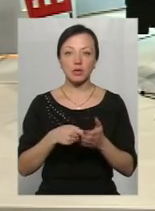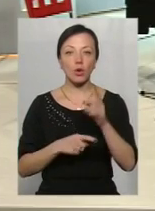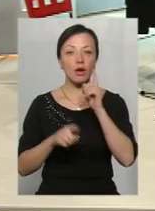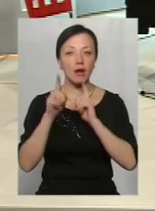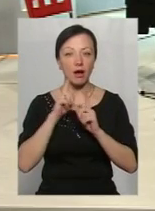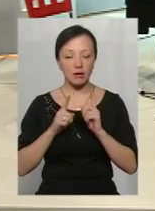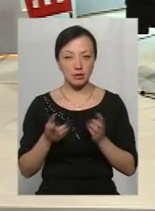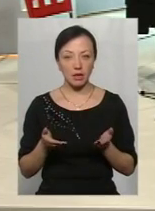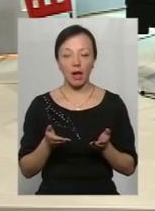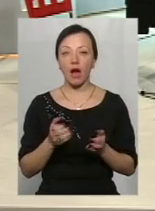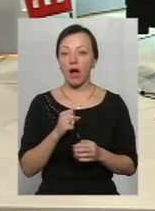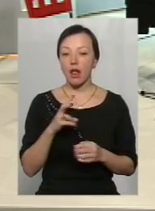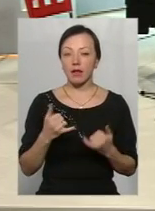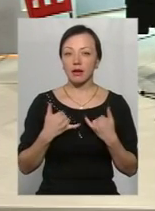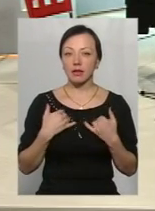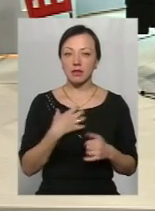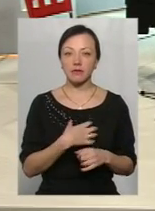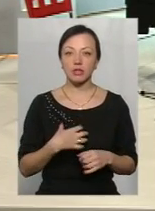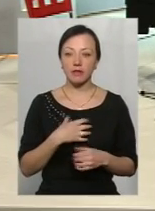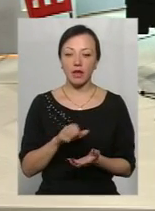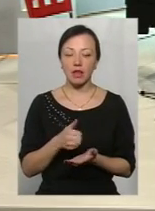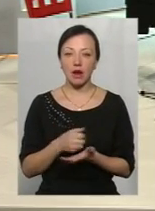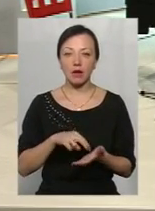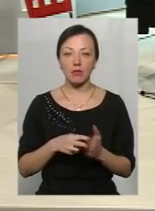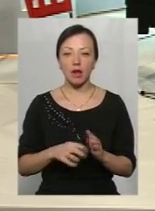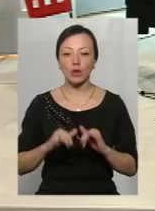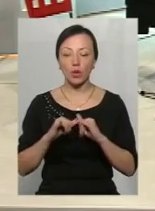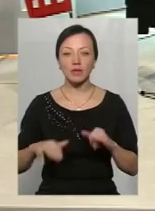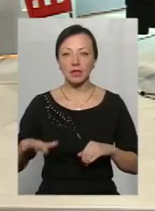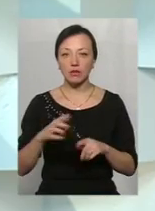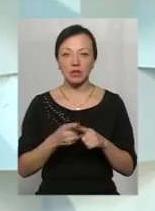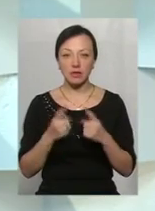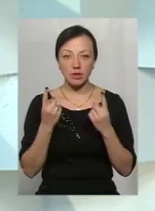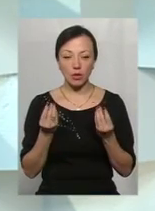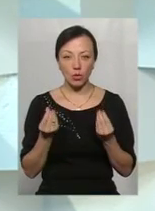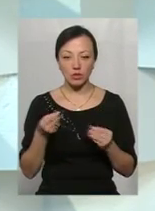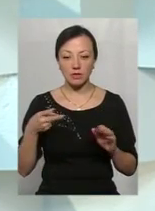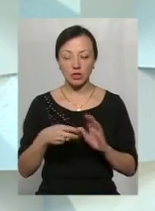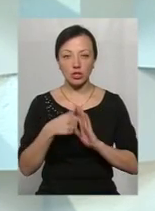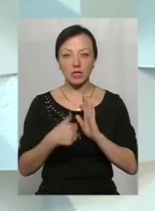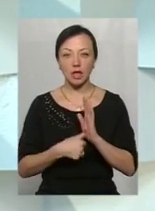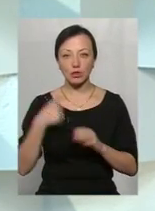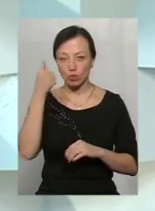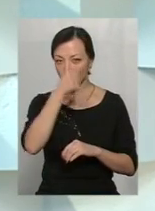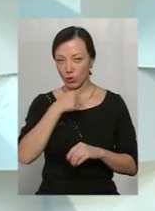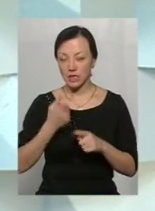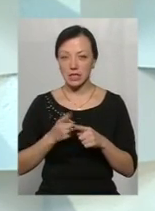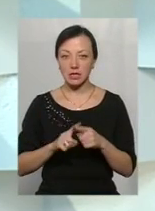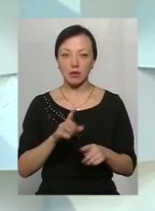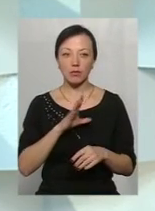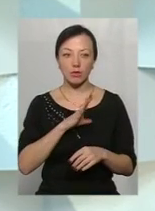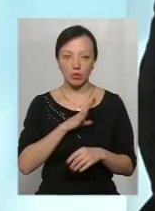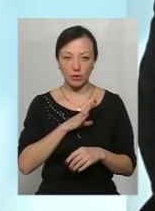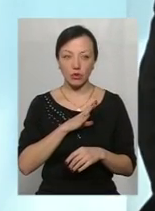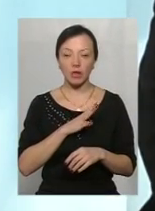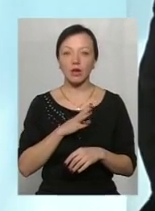ради. Але для нас важливий генеральний план розвитку території. Це немалі кошти. В 2016 році це було більше 2